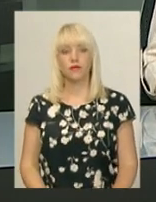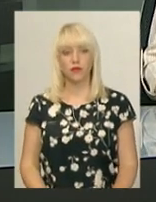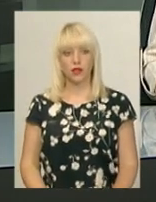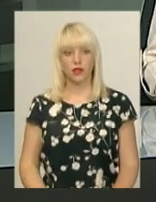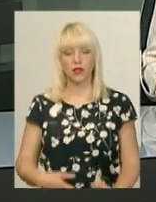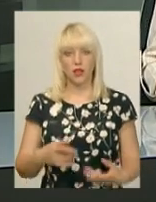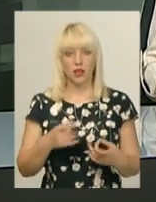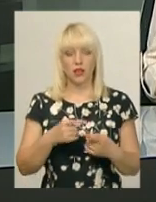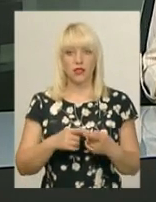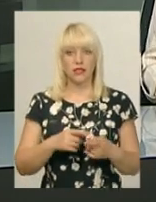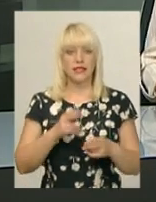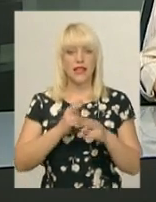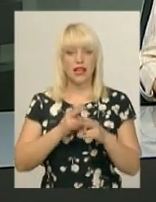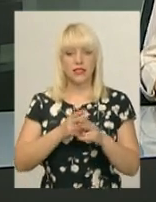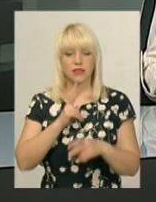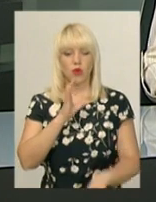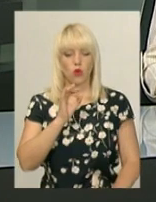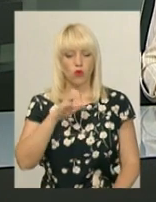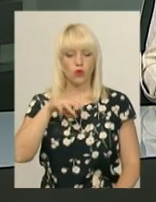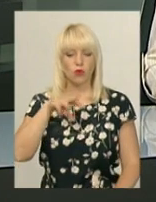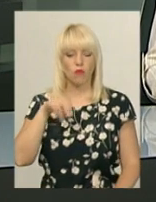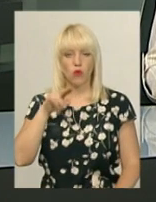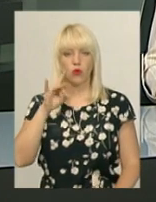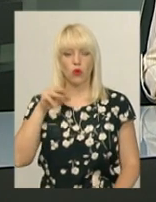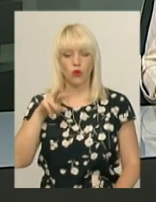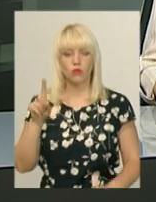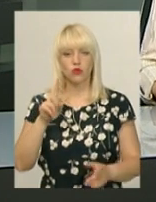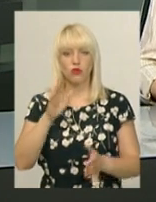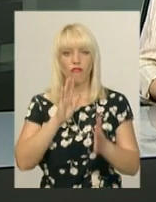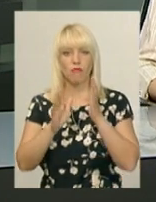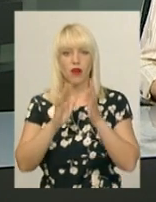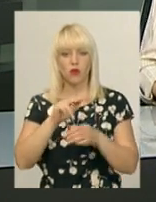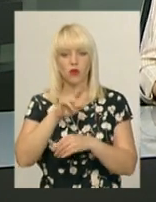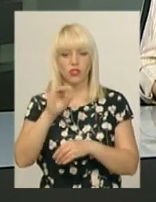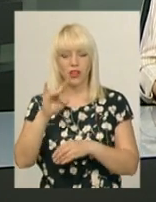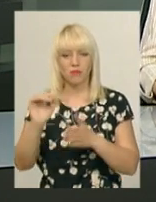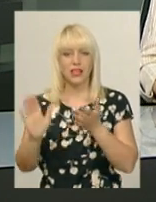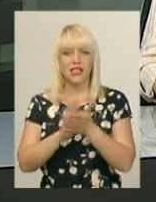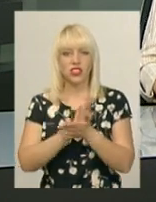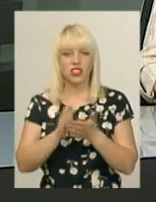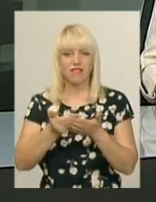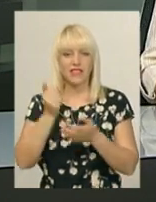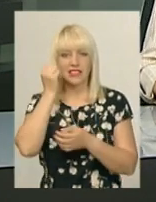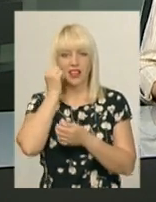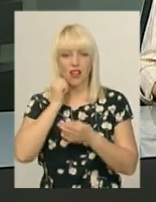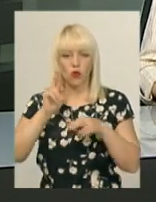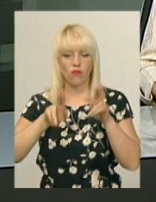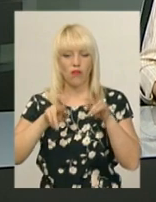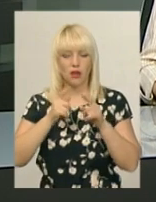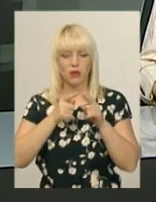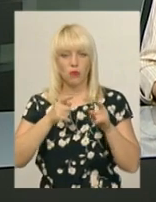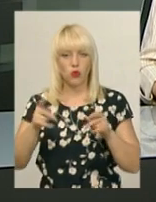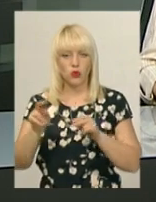Залізний космодром, що у Хмельницькому парку імені Михайла Чекмана зачищають від старої фарби. На поточний ремонт цієї